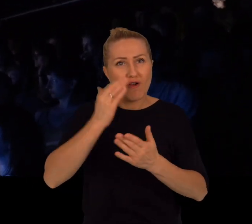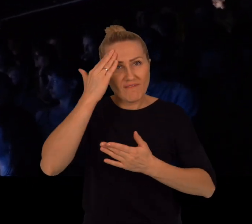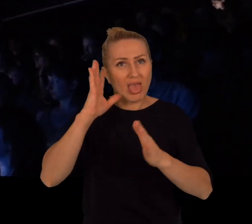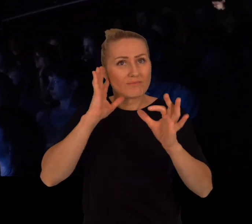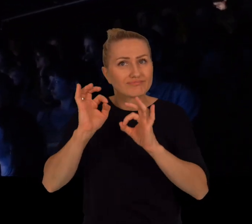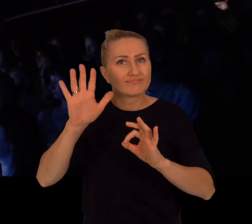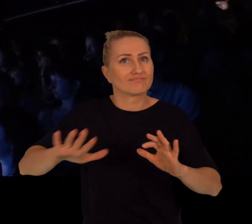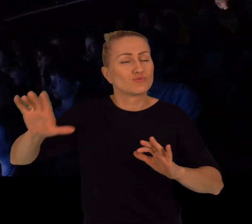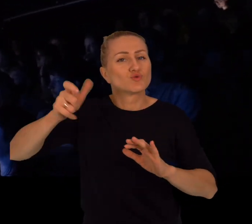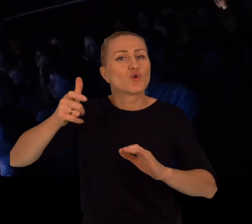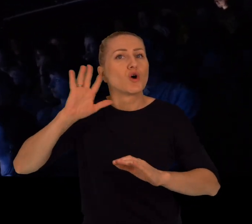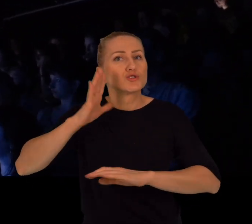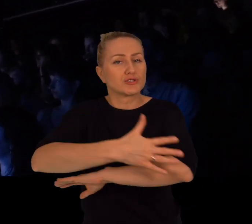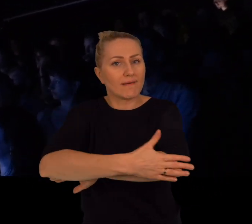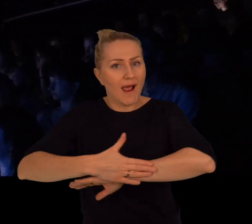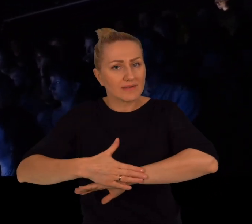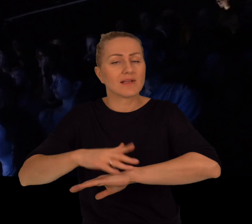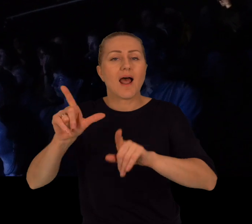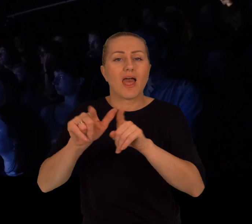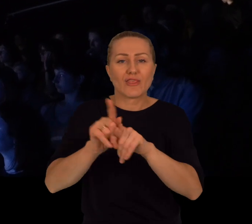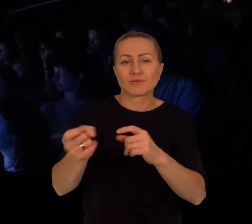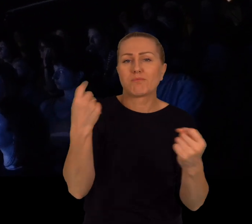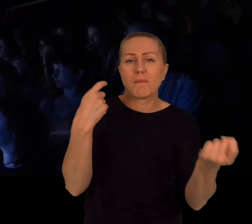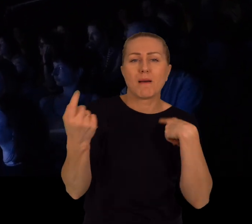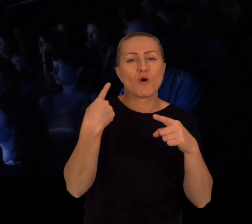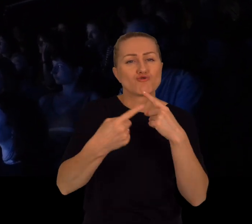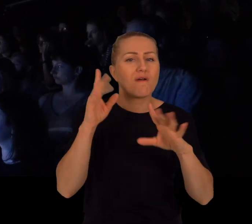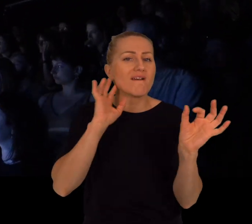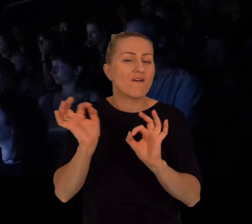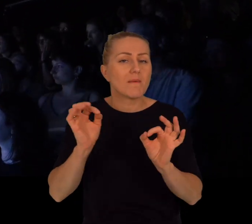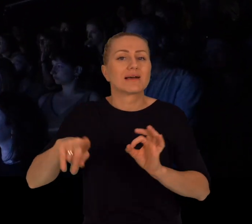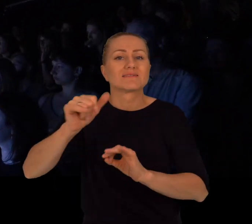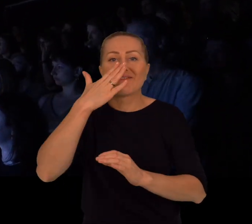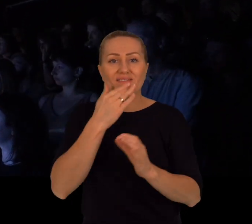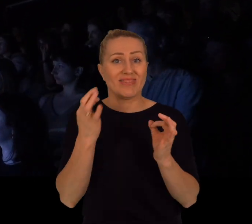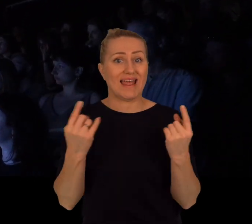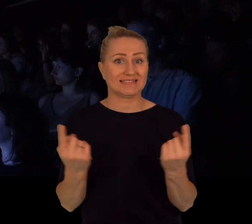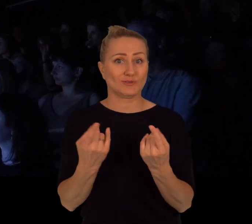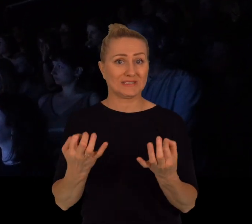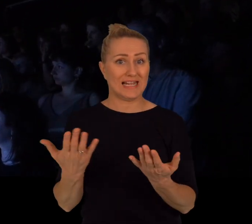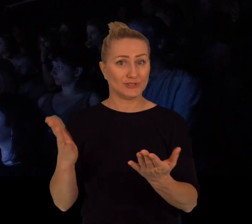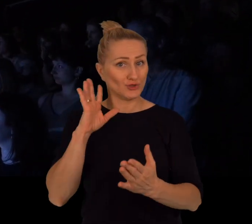dzieje na granicy, ale też żeby dostała trochę informacji a propos tego, jak aktualnie wygląda sytuacja.